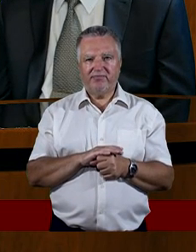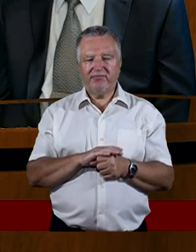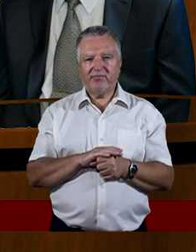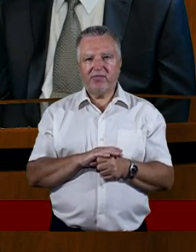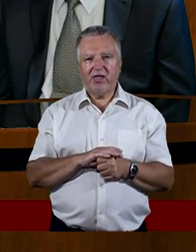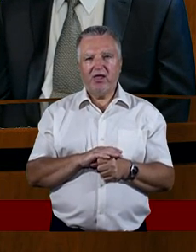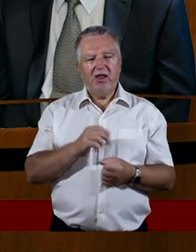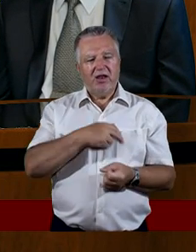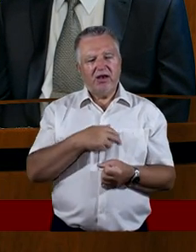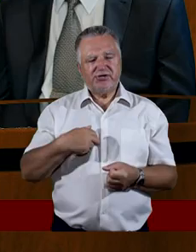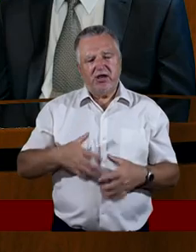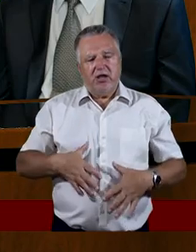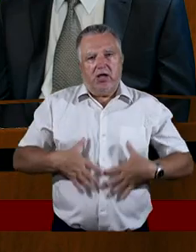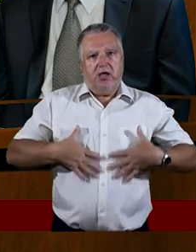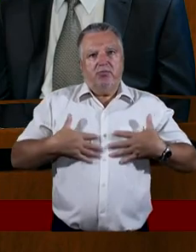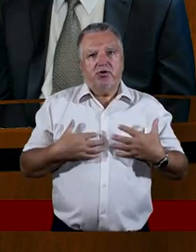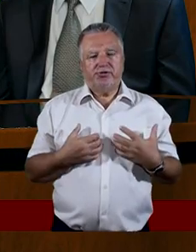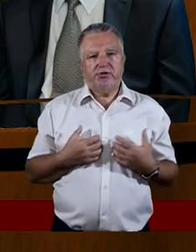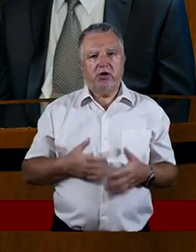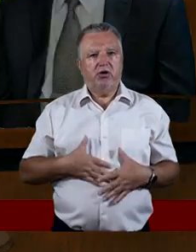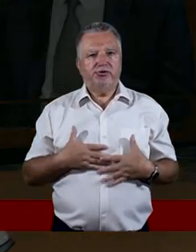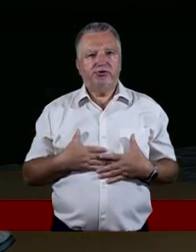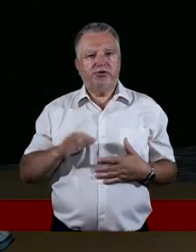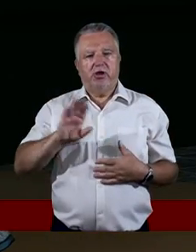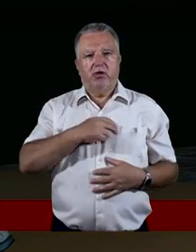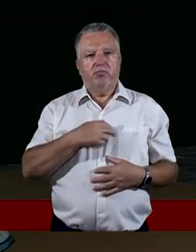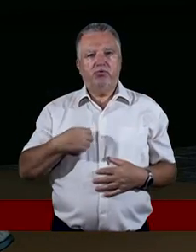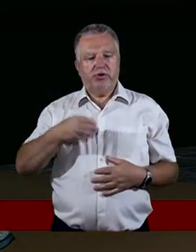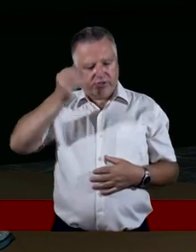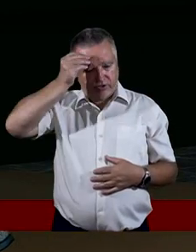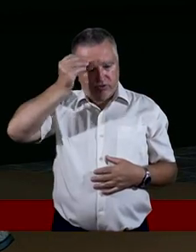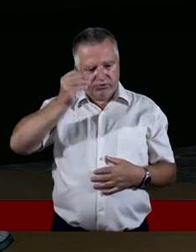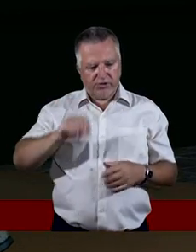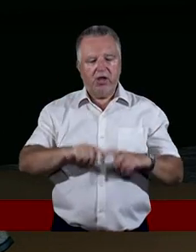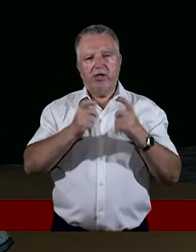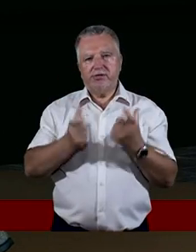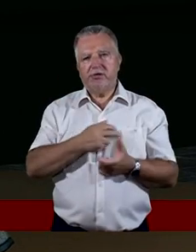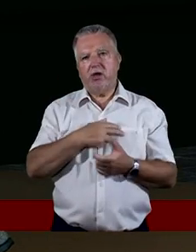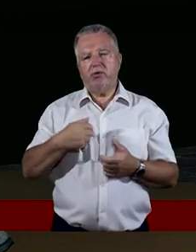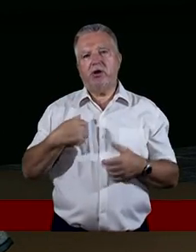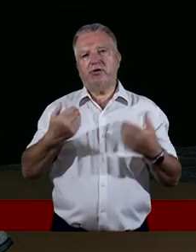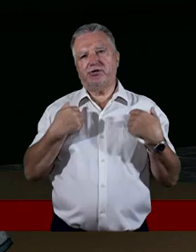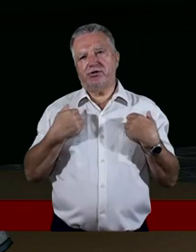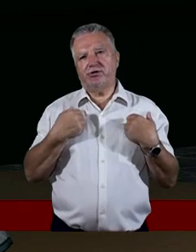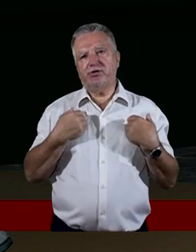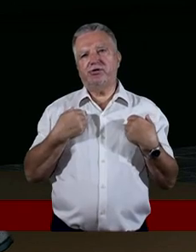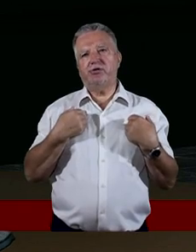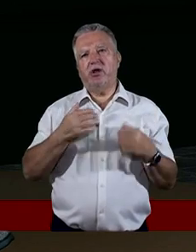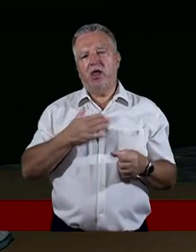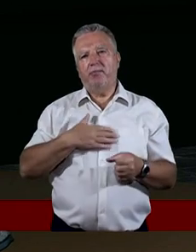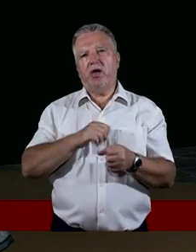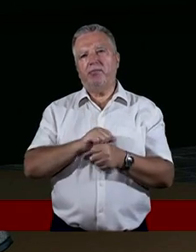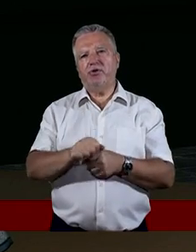odczucia, co ja czuję. Bóg nas uczy. Całe nasze życie ma być ewangelizacją.